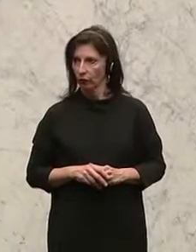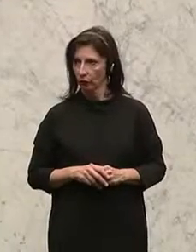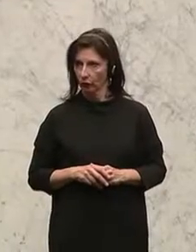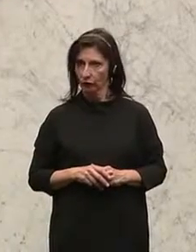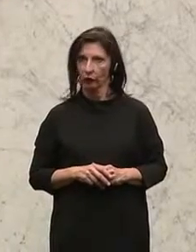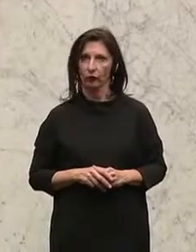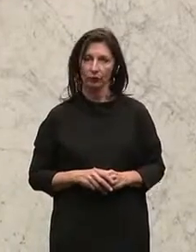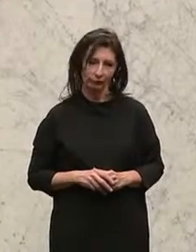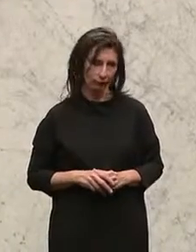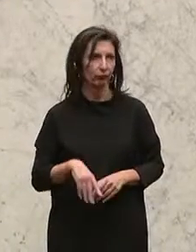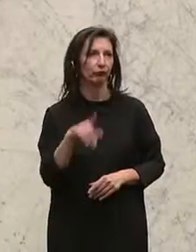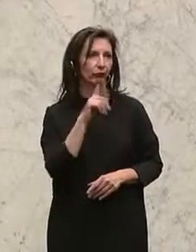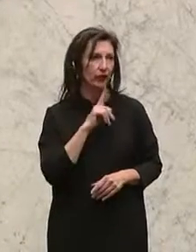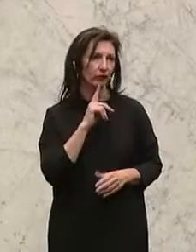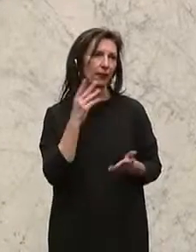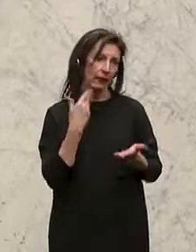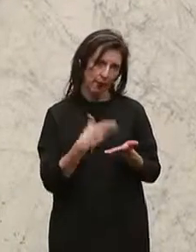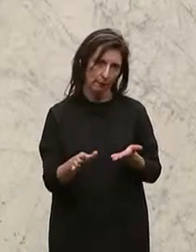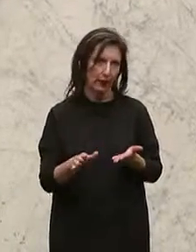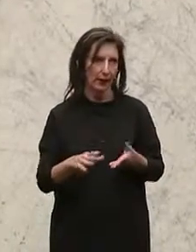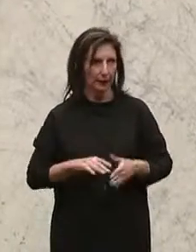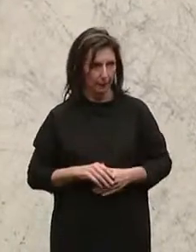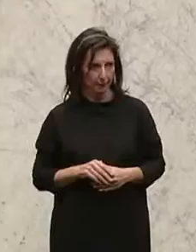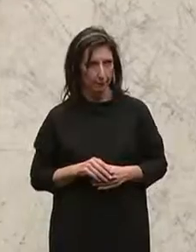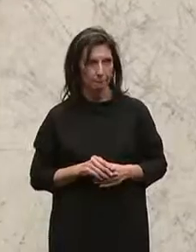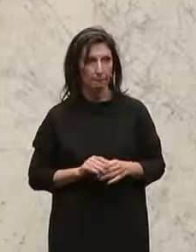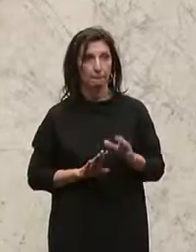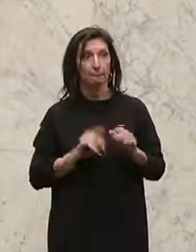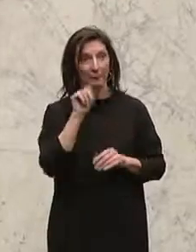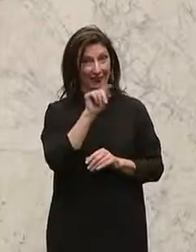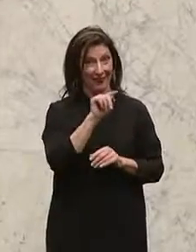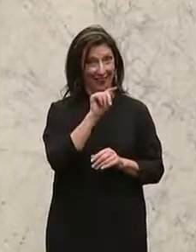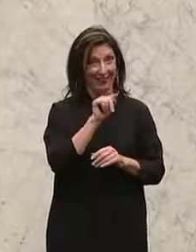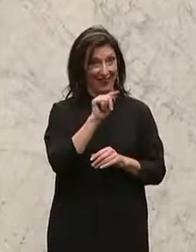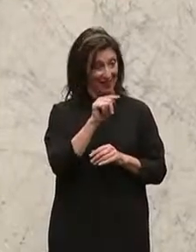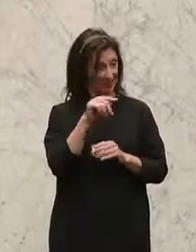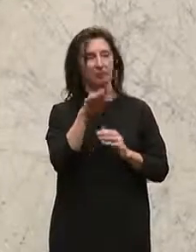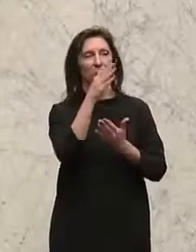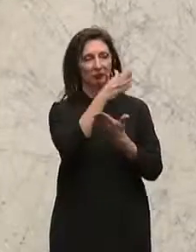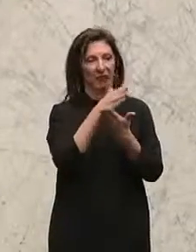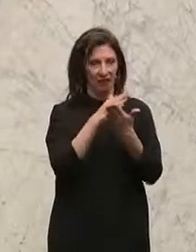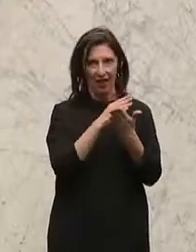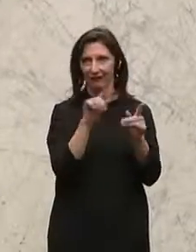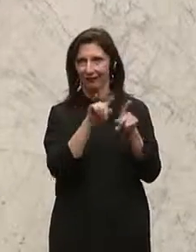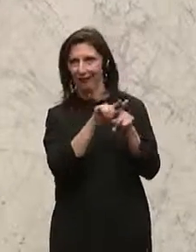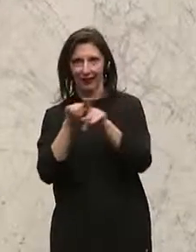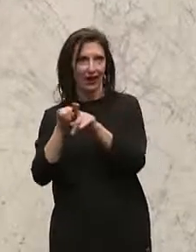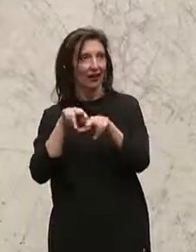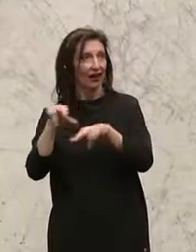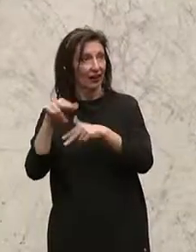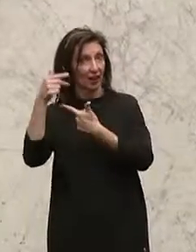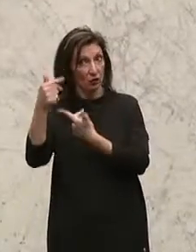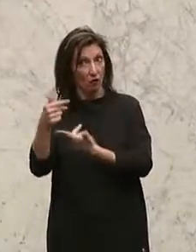Das ist die Minderheit und somit abgelehnt. Abstimmung über diesen Teil des Gesetzentwurfs in der Fassung der